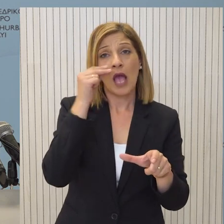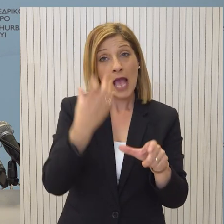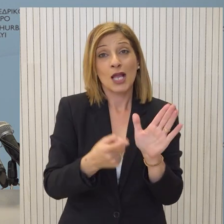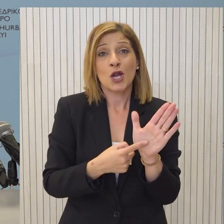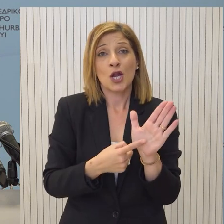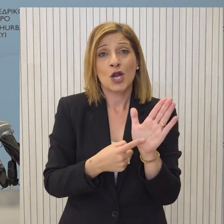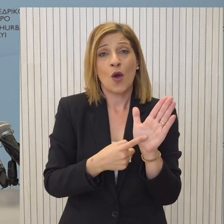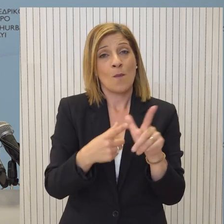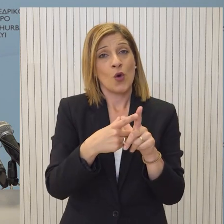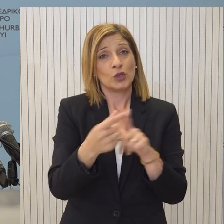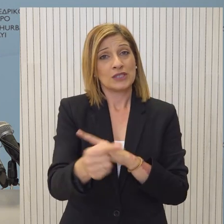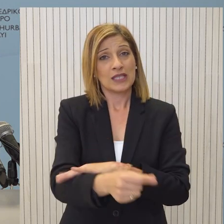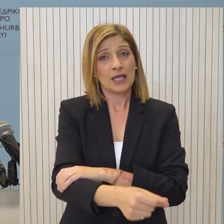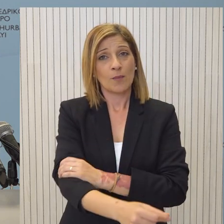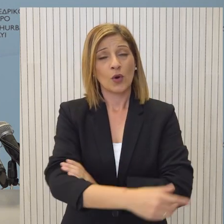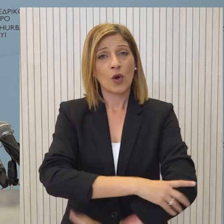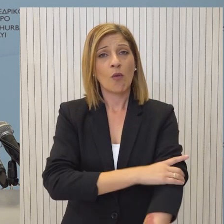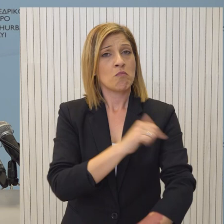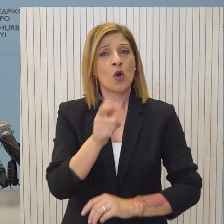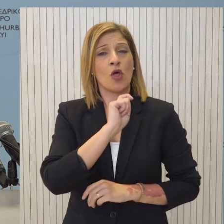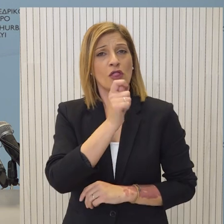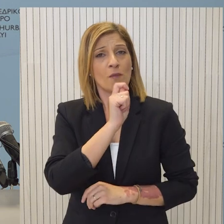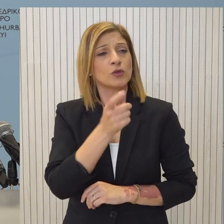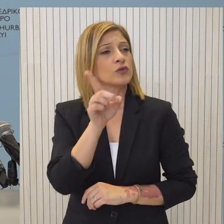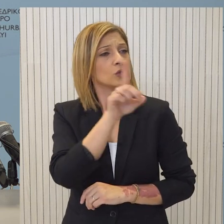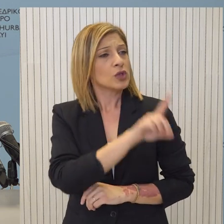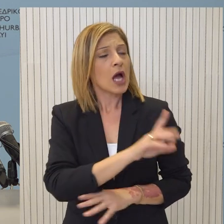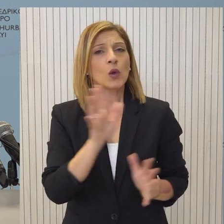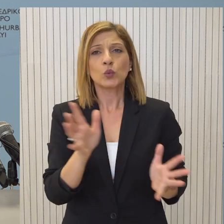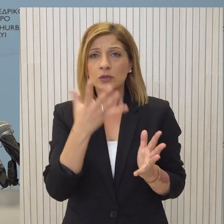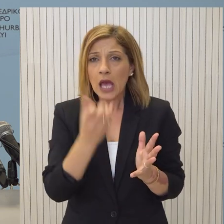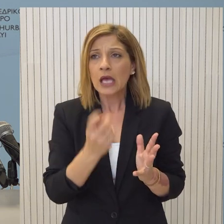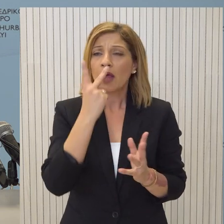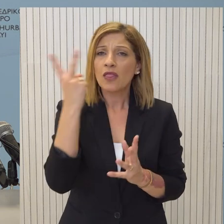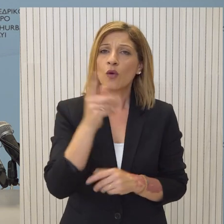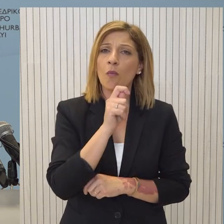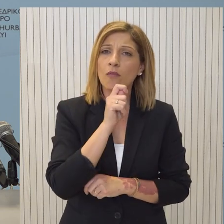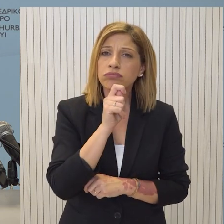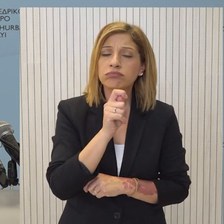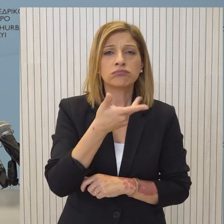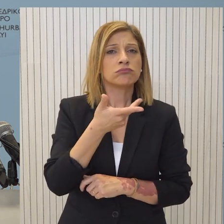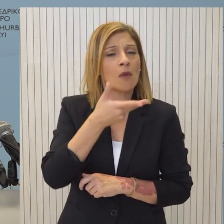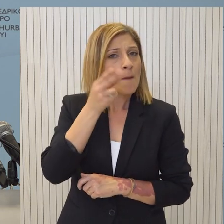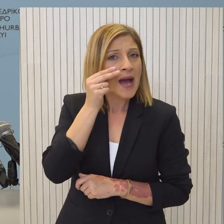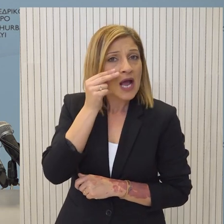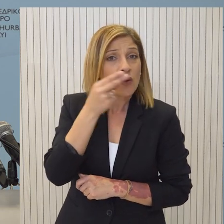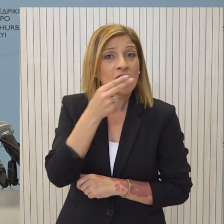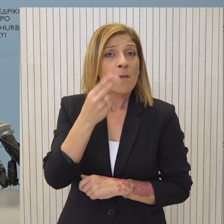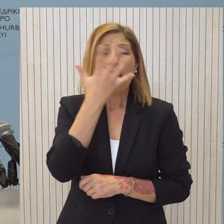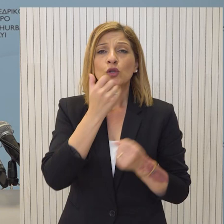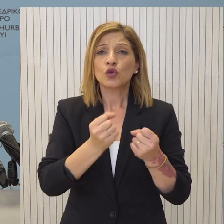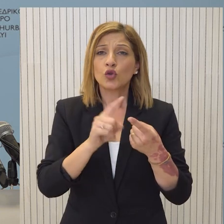νομοθεσία και στην Κύπρο όχι μόνο για τους δημοσιογράφους, σε ζητήματα που άπτονται της εθνικής ασφάλειας ή ζητήματα